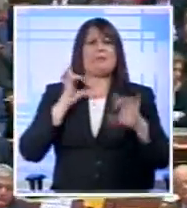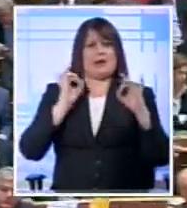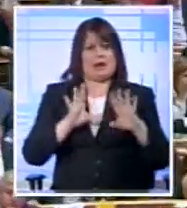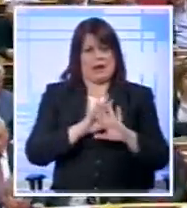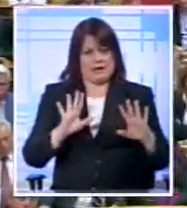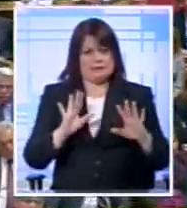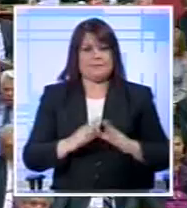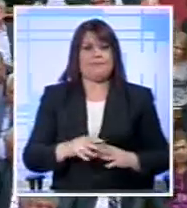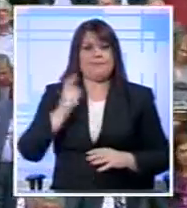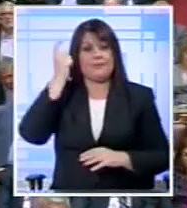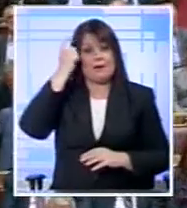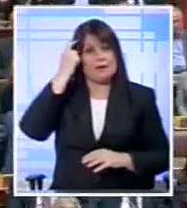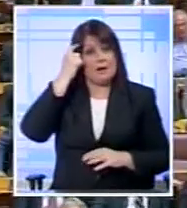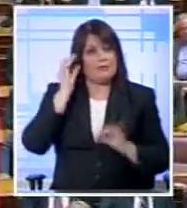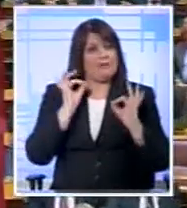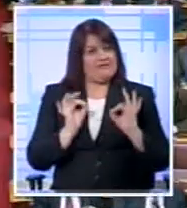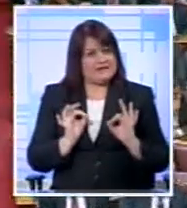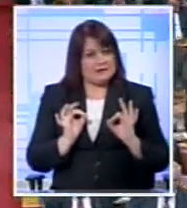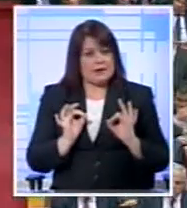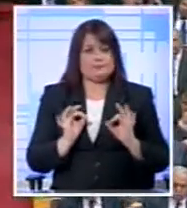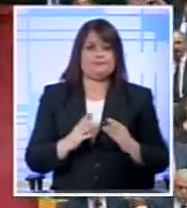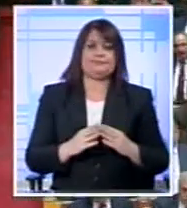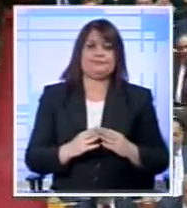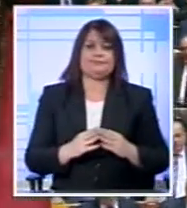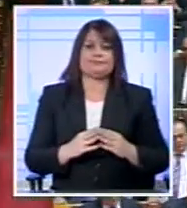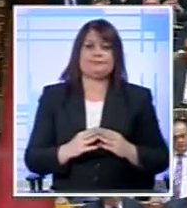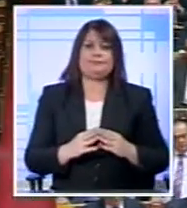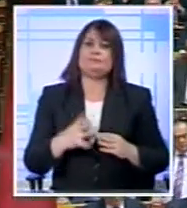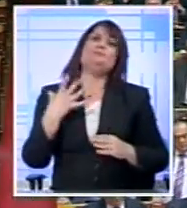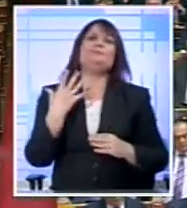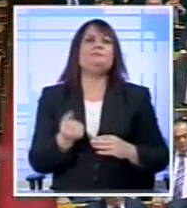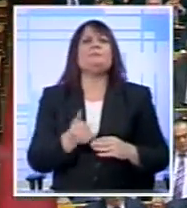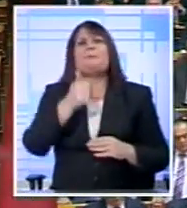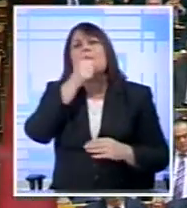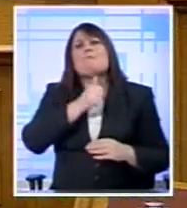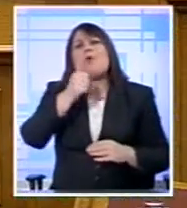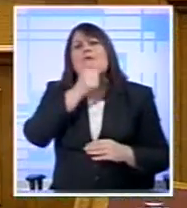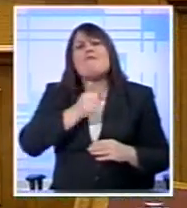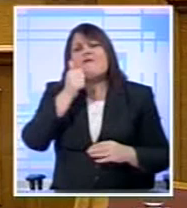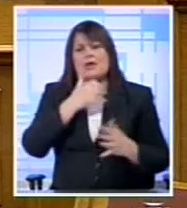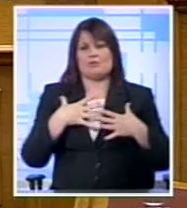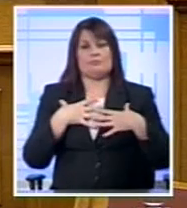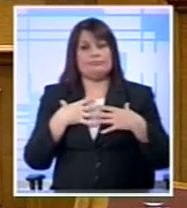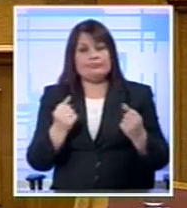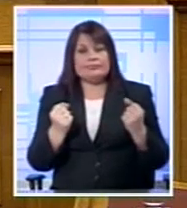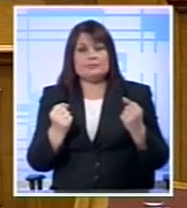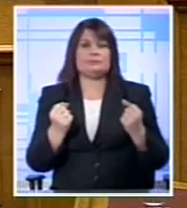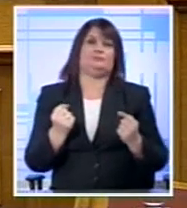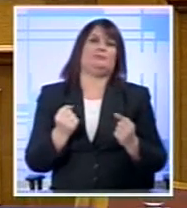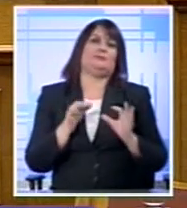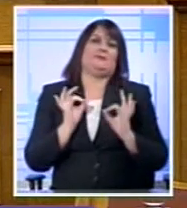Κατανόμαι απολύτως Ότι υπάρχουν τόσοι που υποφέρουν Που οργίζονται μια αγορά